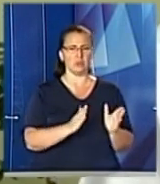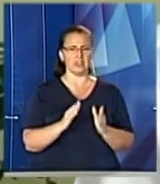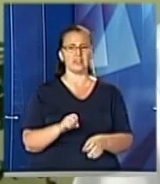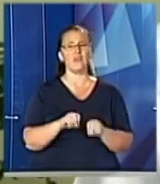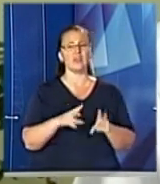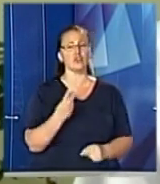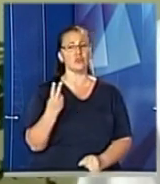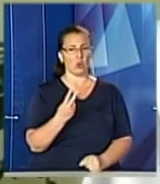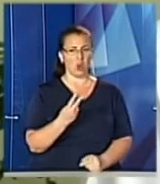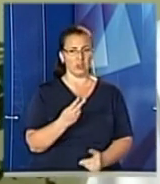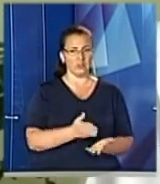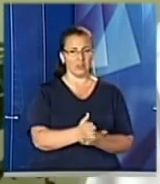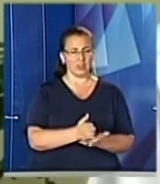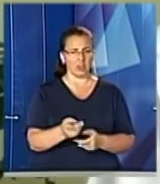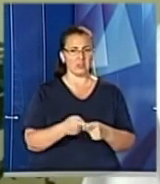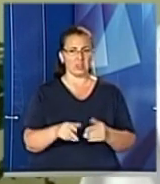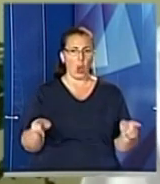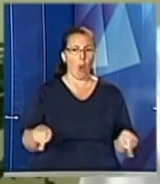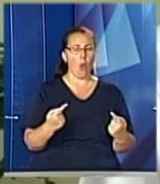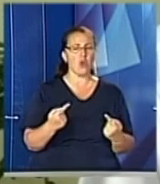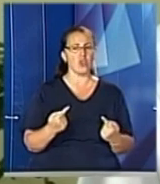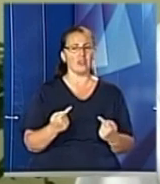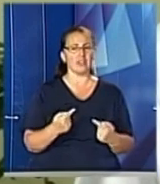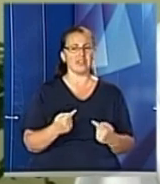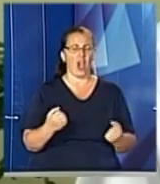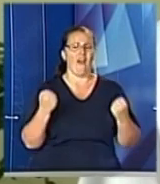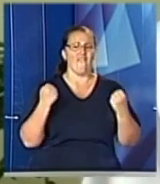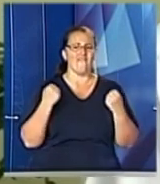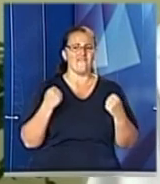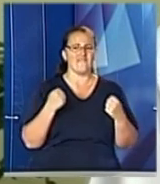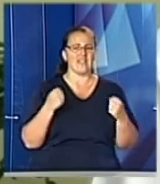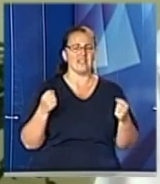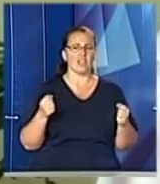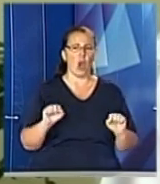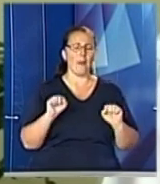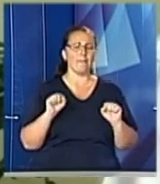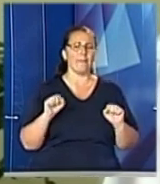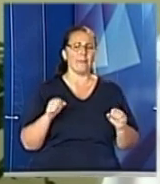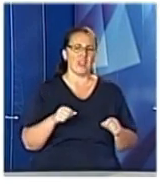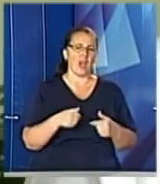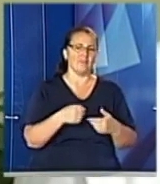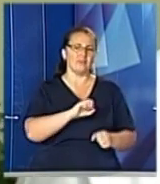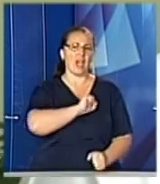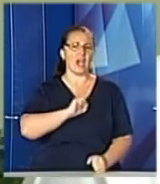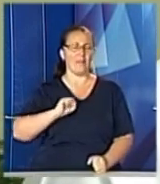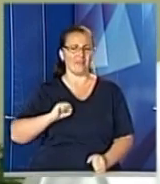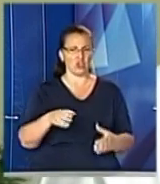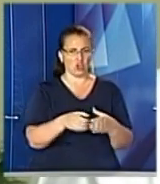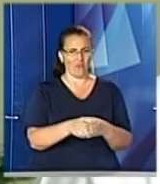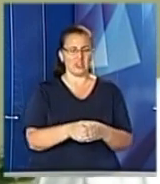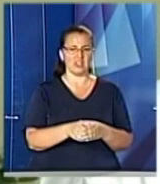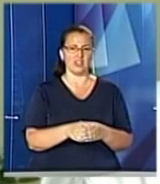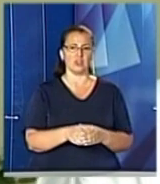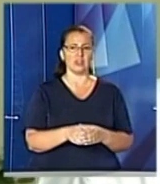дві речі. Це оновлення фізіотерапевтичного обладнання на загальну суму 3,7 мільйонів. Ми ще вирішуємо питання